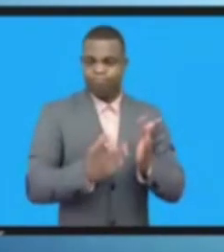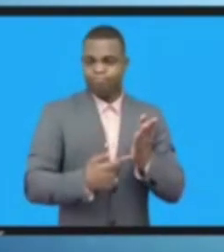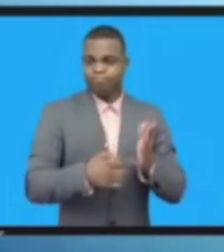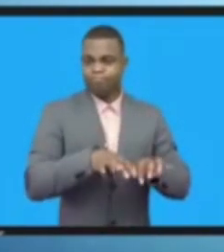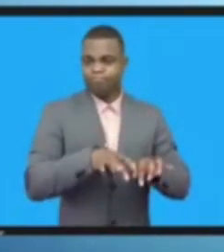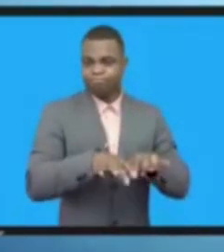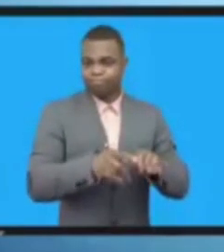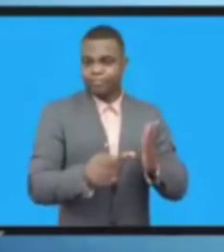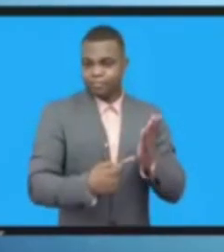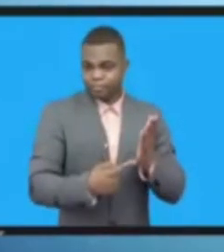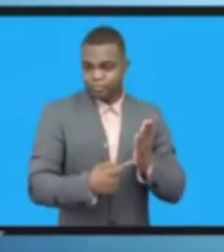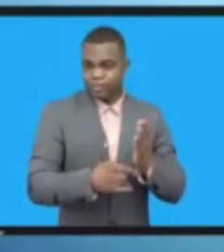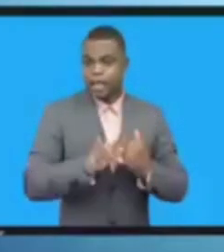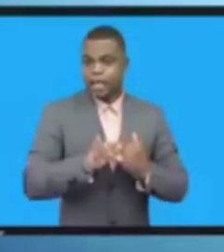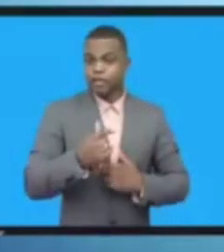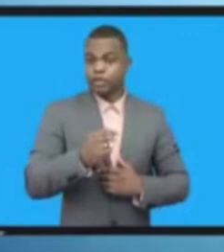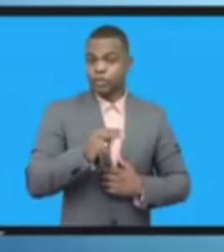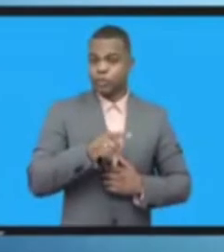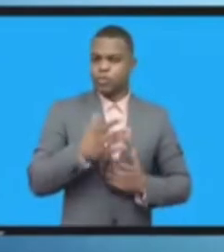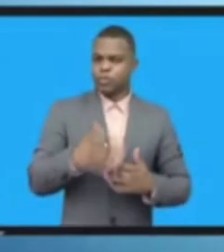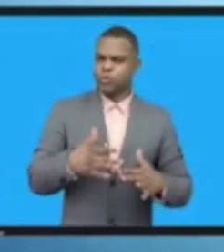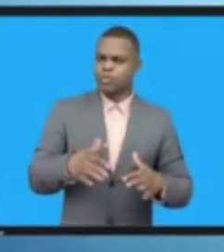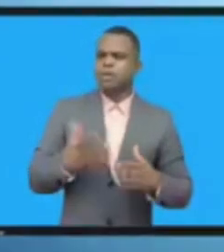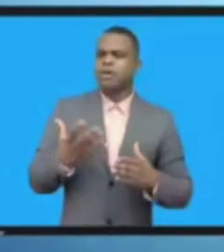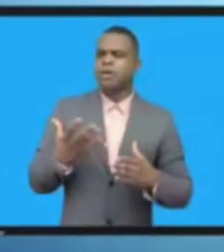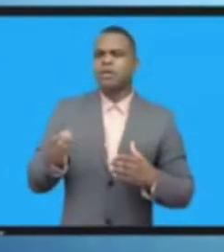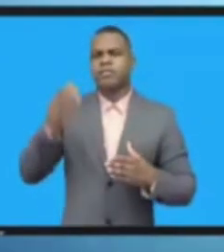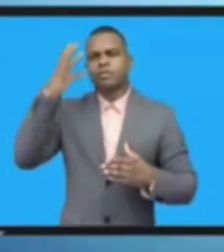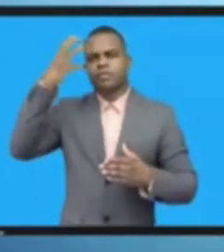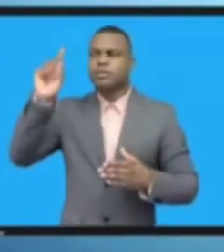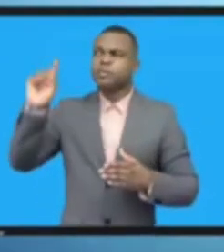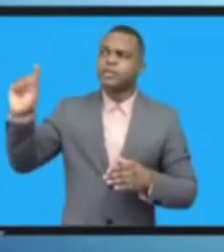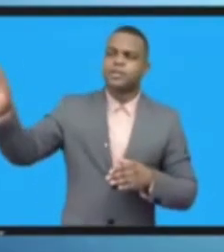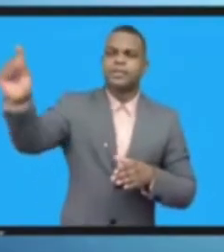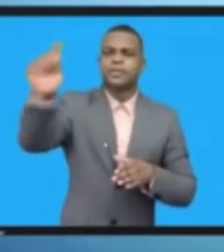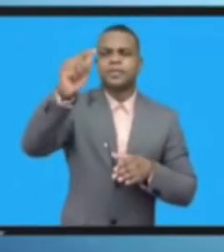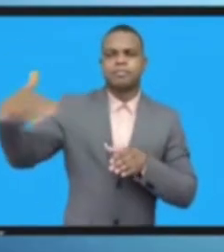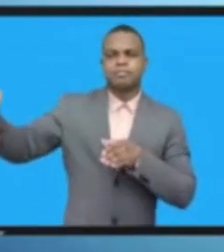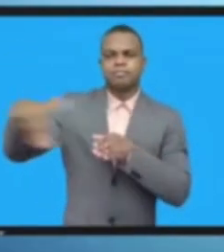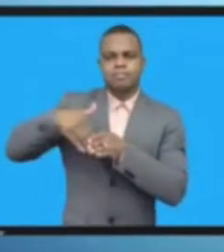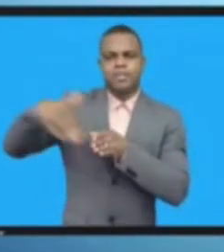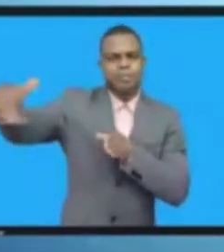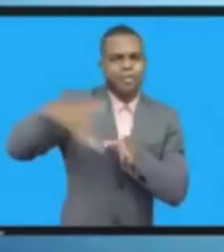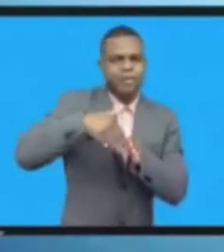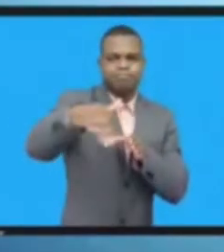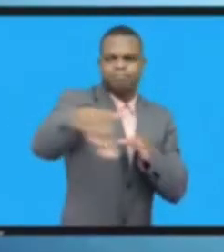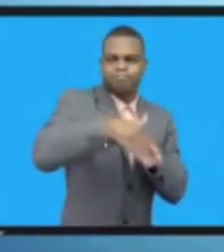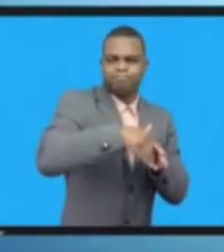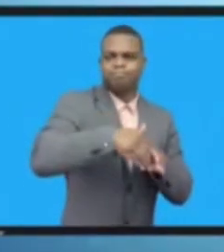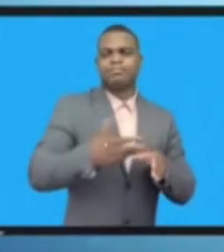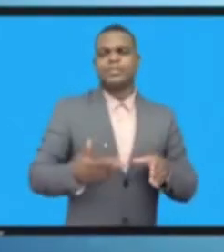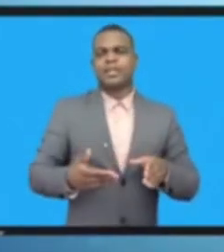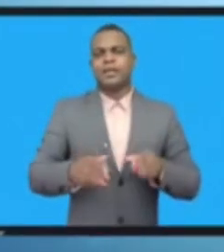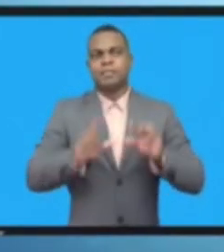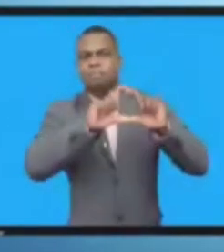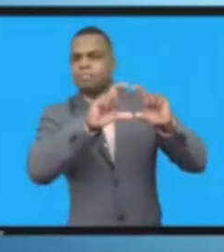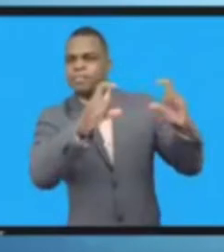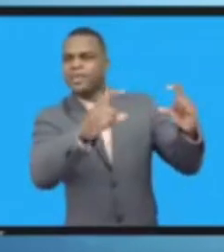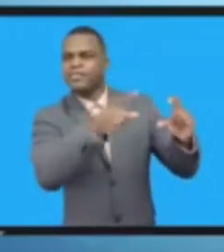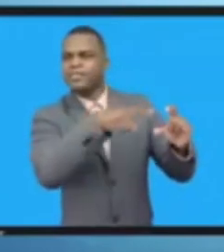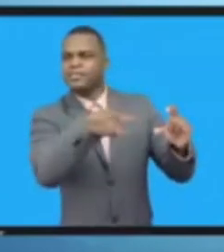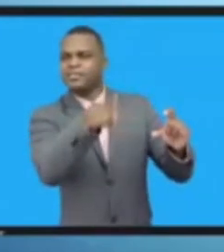المجتمع الرقمي ويساعد كذلك على أن نصغى إلى جميع الأصوات إن ثقافتنا